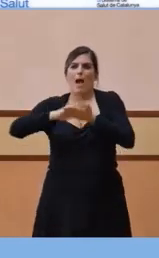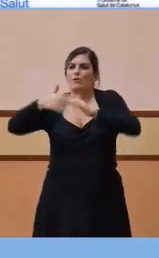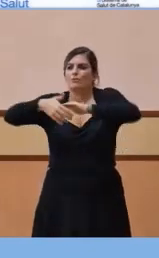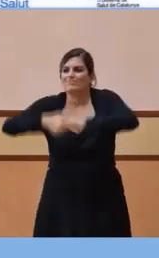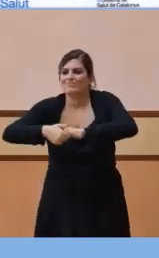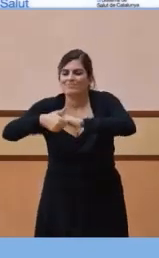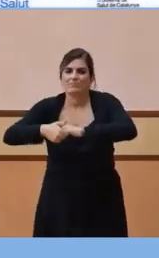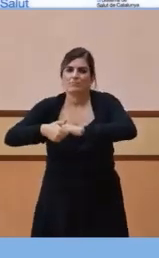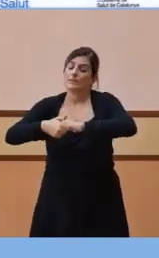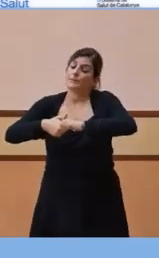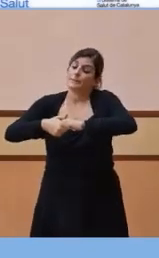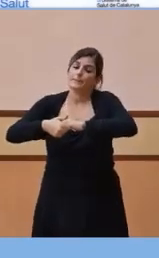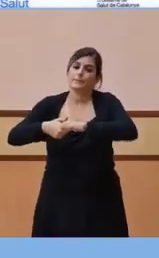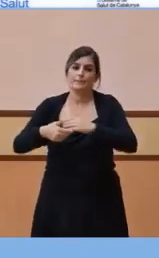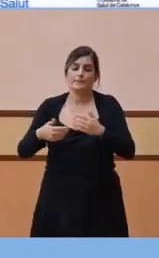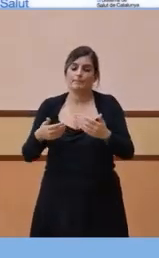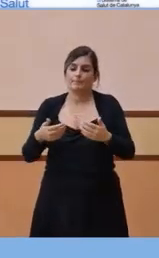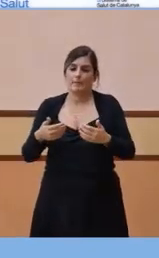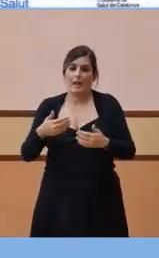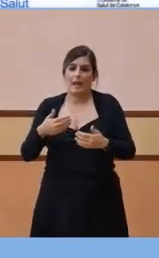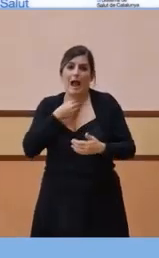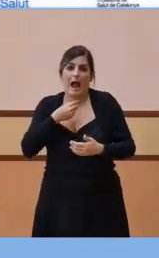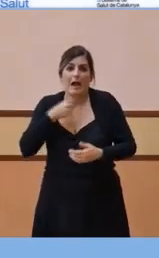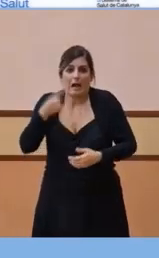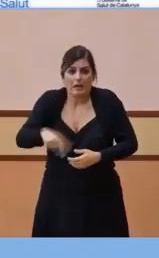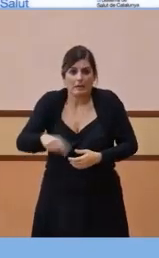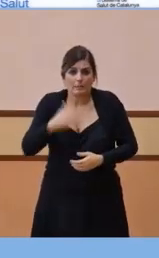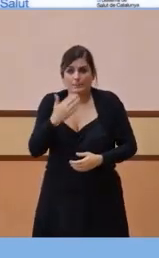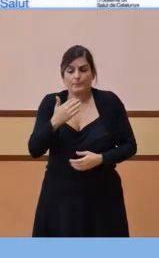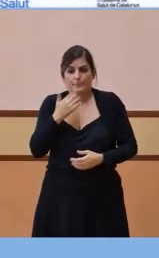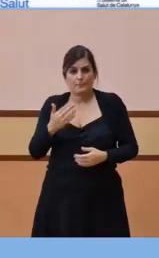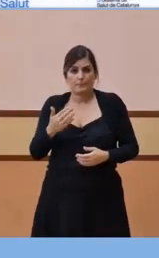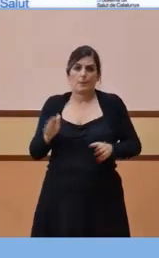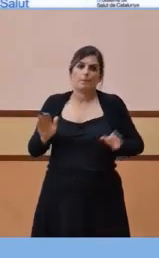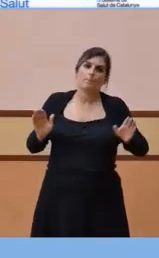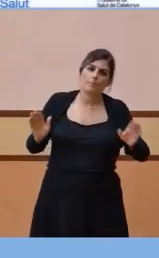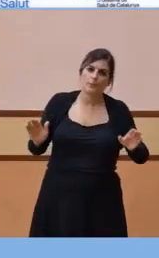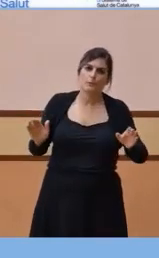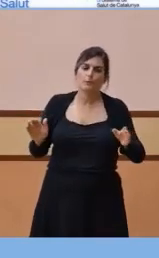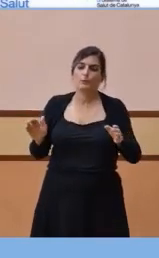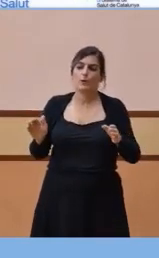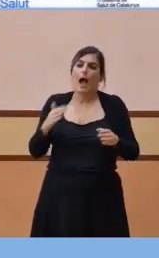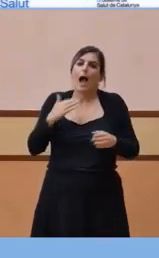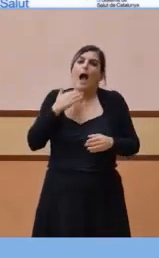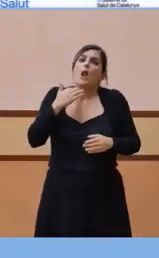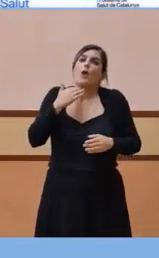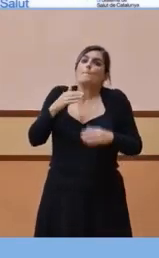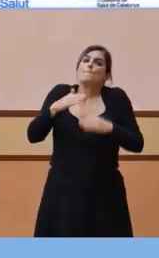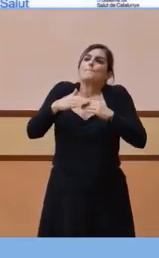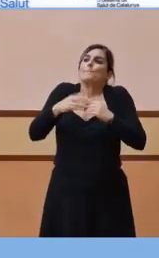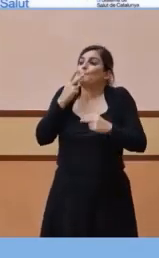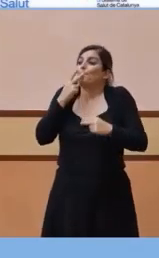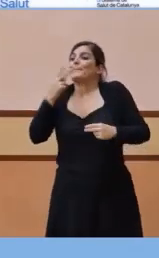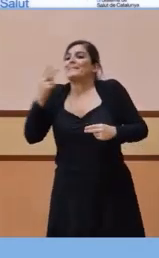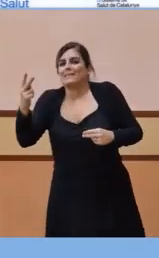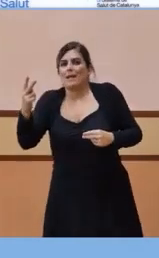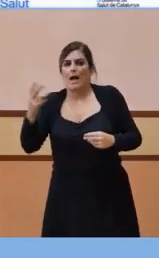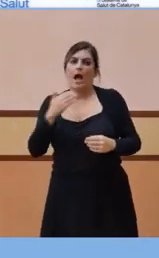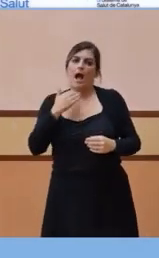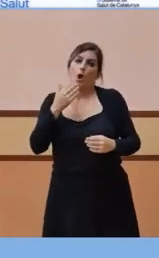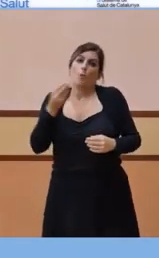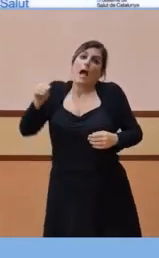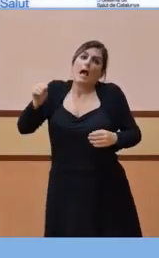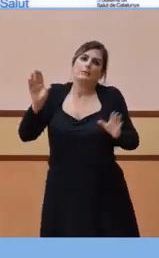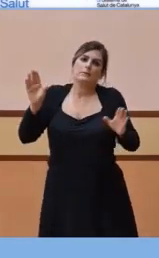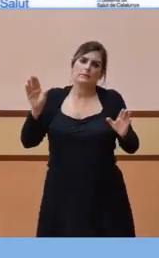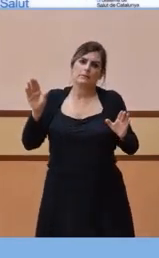contacte, això no ho supleix, ho sabem. però també pensem que és un pas endavant a el que teníem abans.